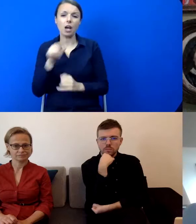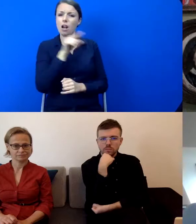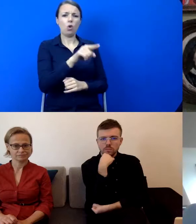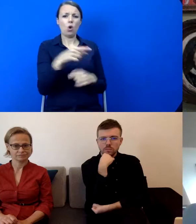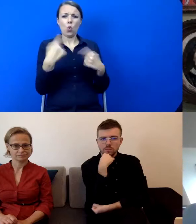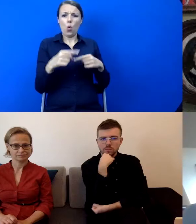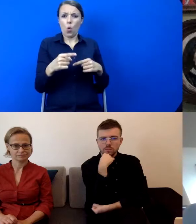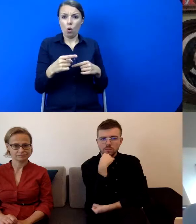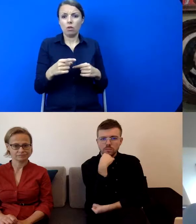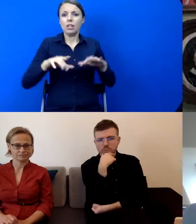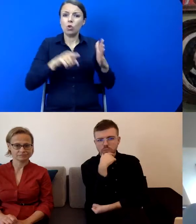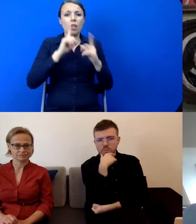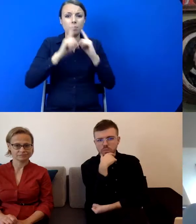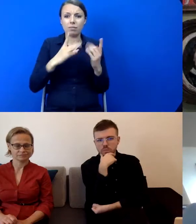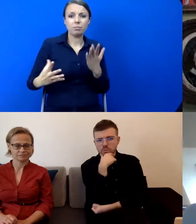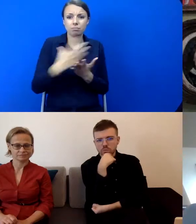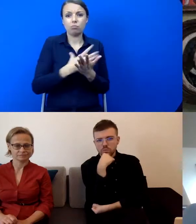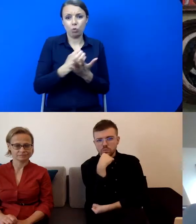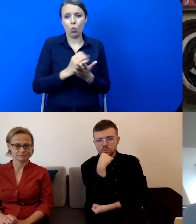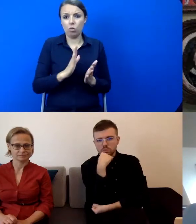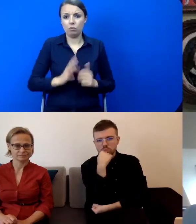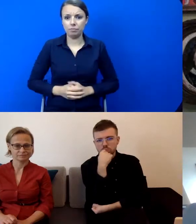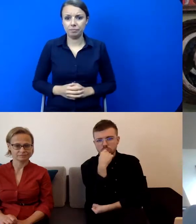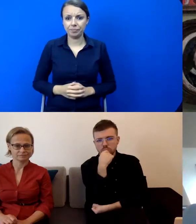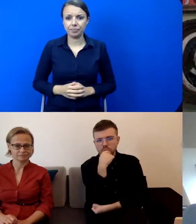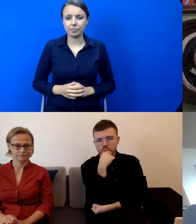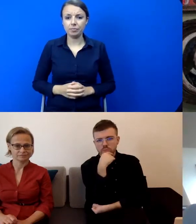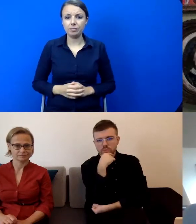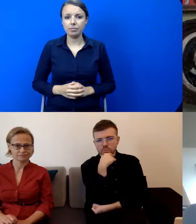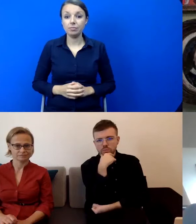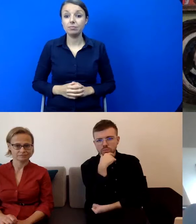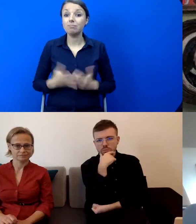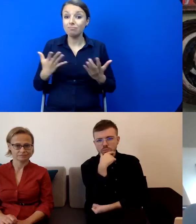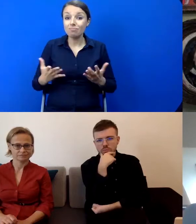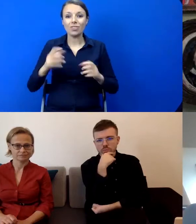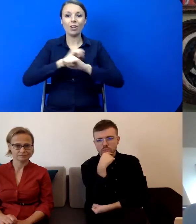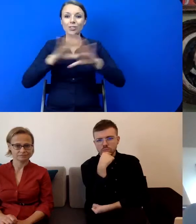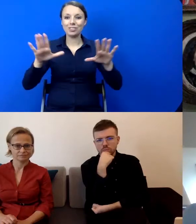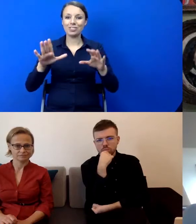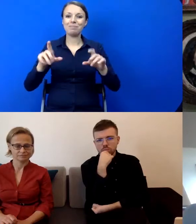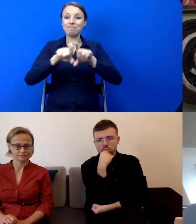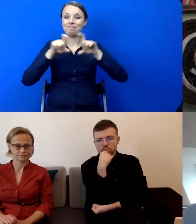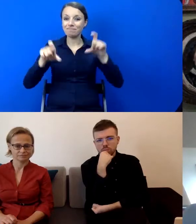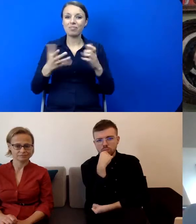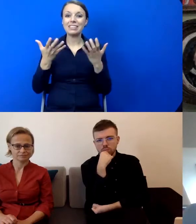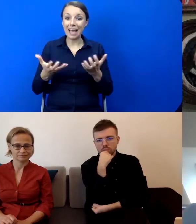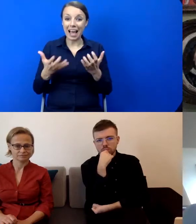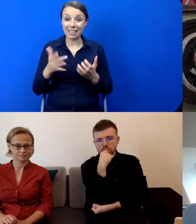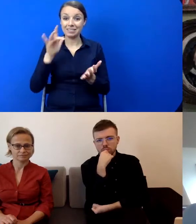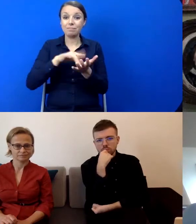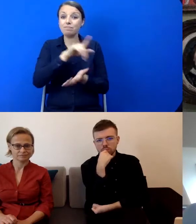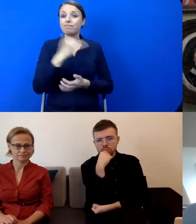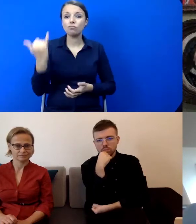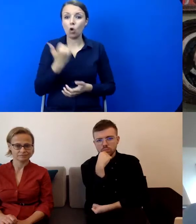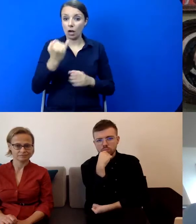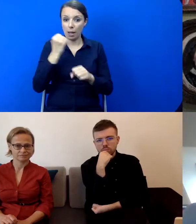mówić tu o zbiorach. Natomiast oczywiście no w zachęcie cały czas pracowali, pracowały